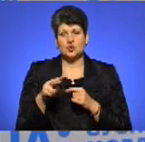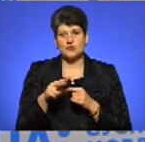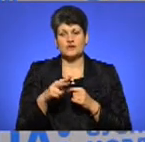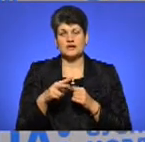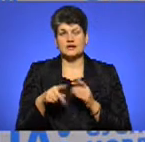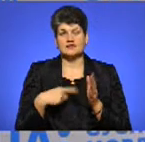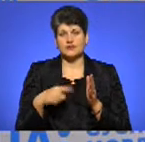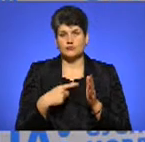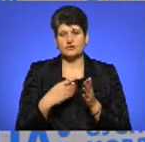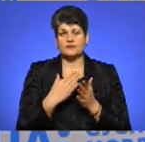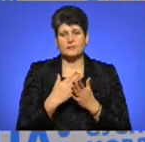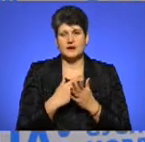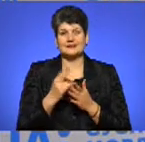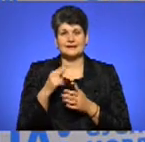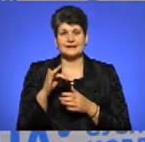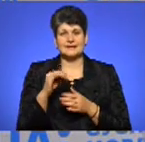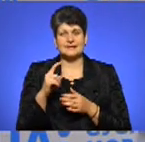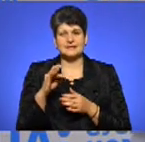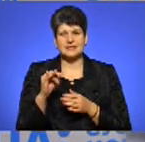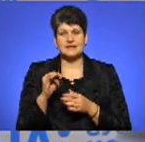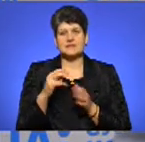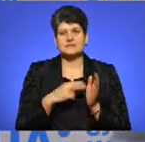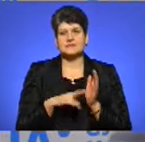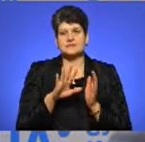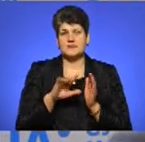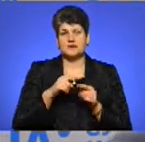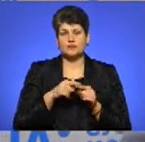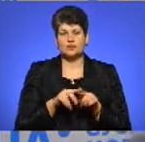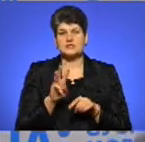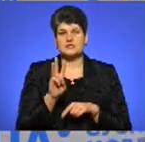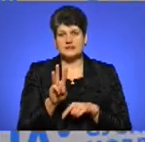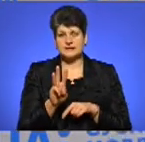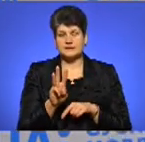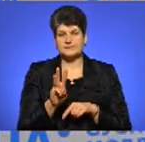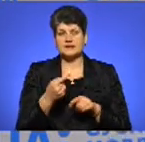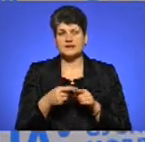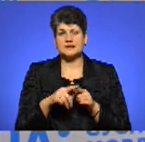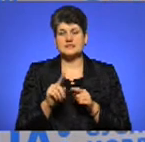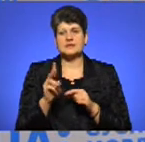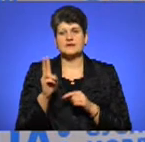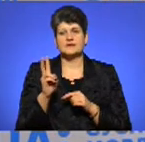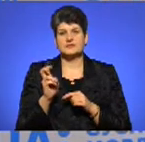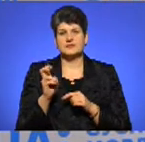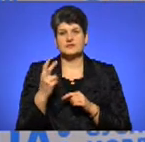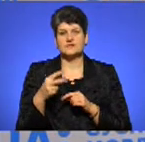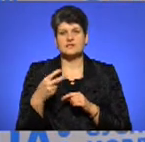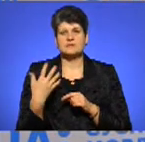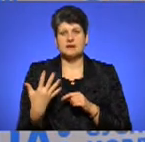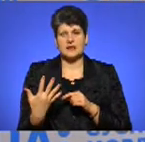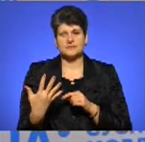дизельний, він 75, помножити на 30, виходить 225.